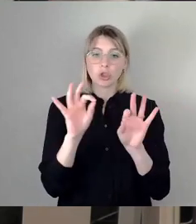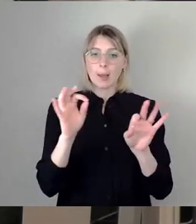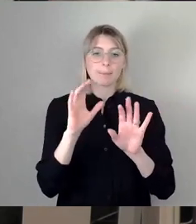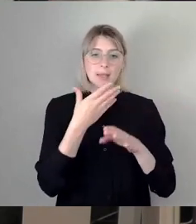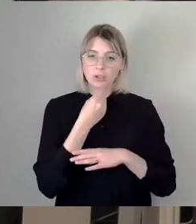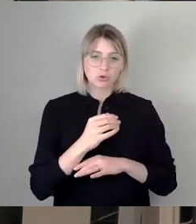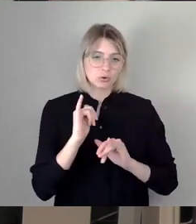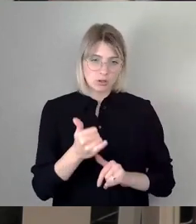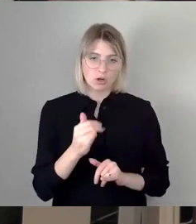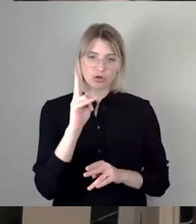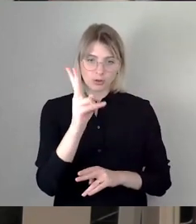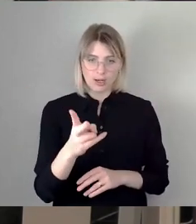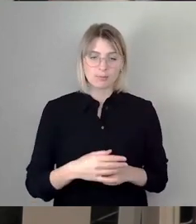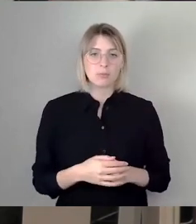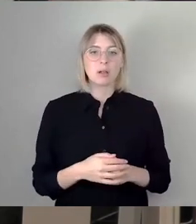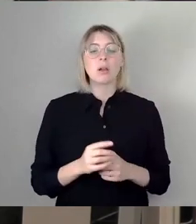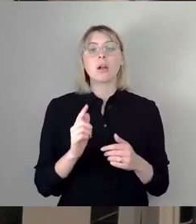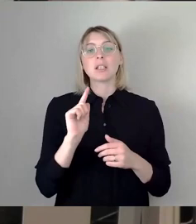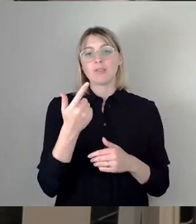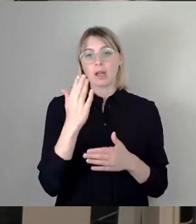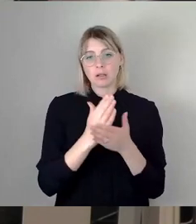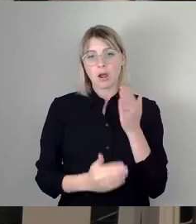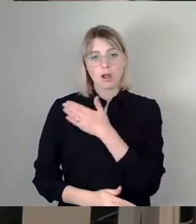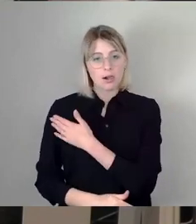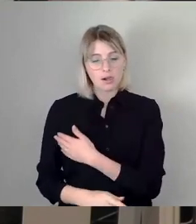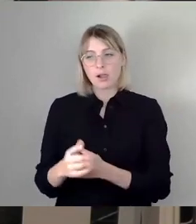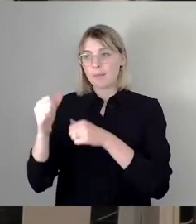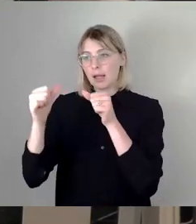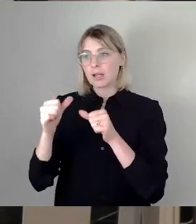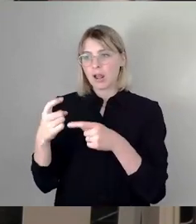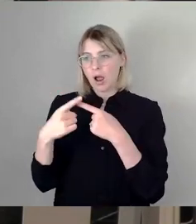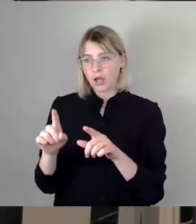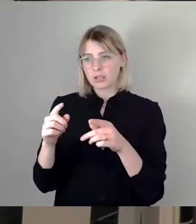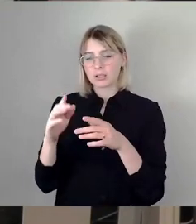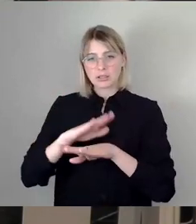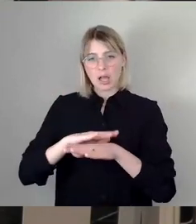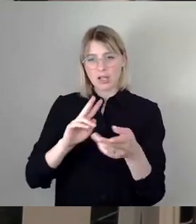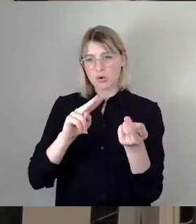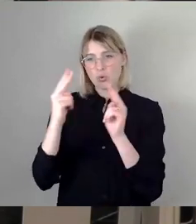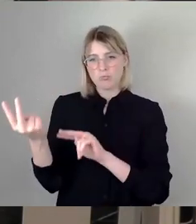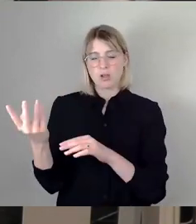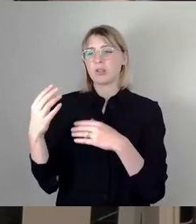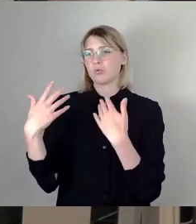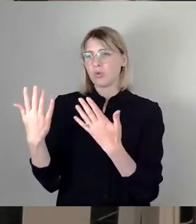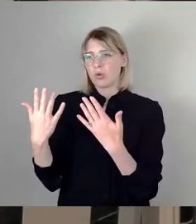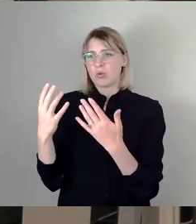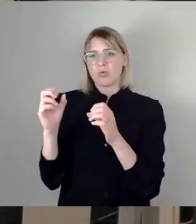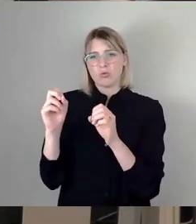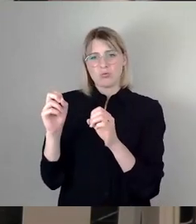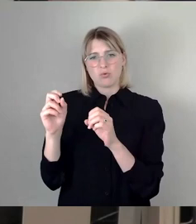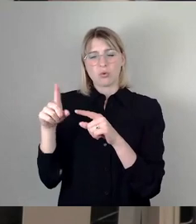Antrages, dann soll jetzt das Plakatieren auf eine andere Zeit umgestellt werden und das soll dann das Problem